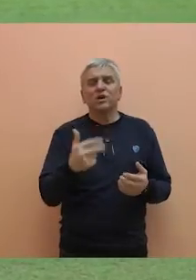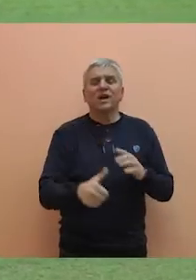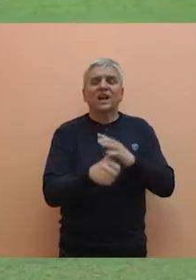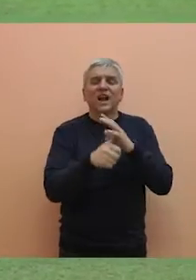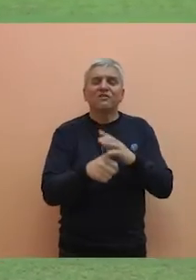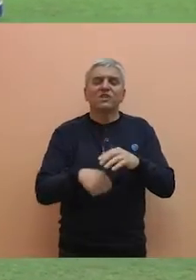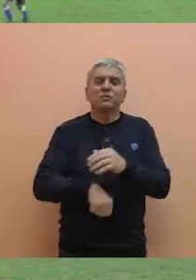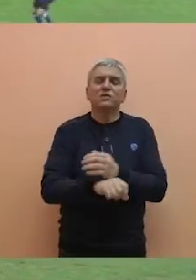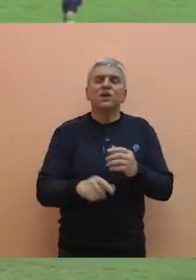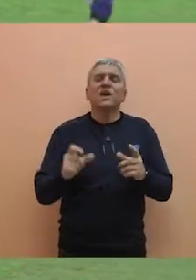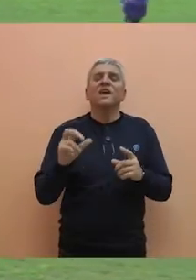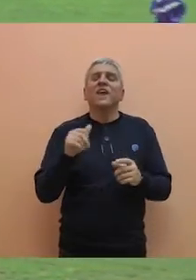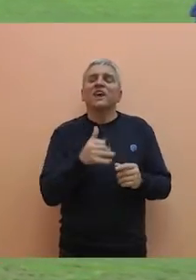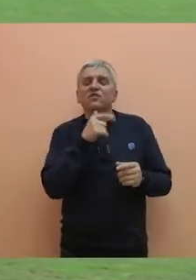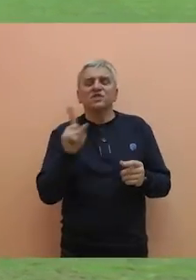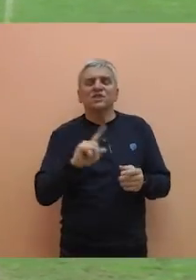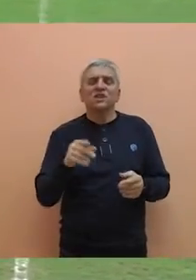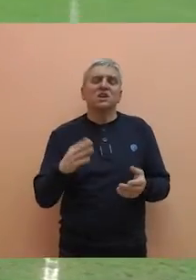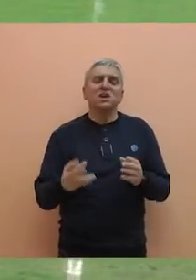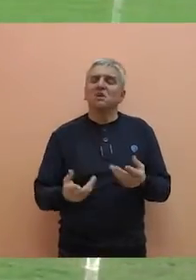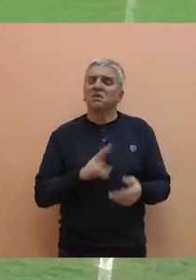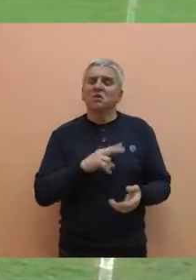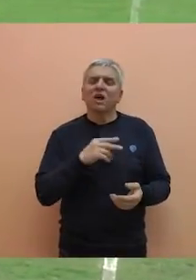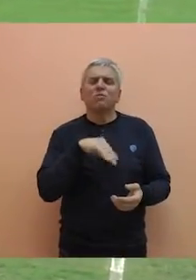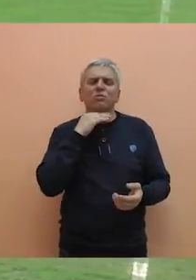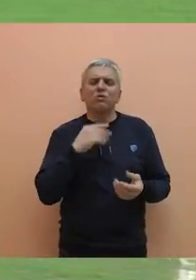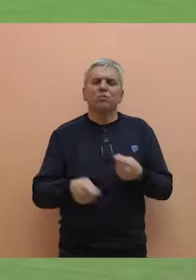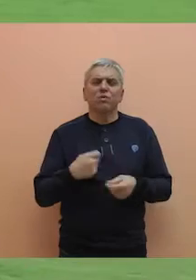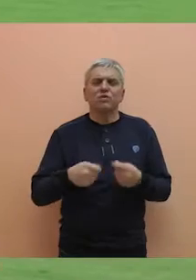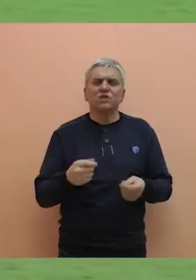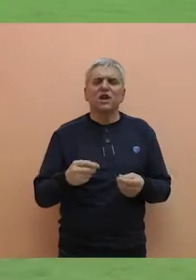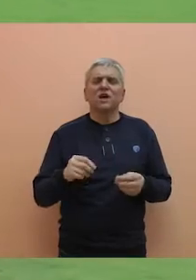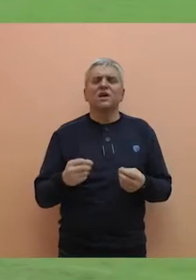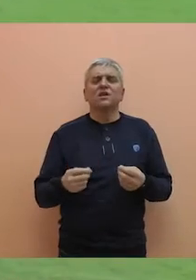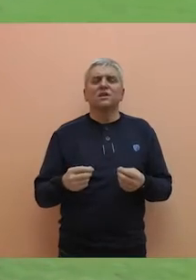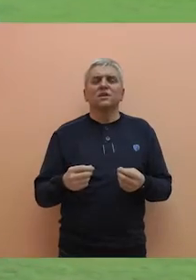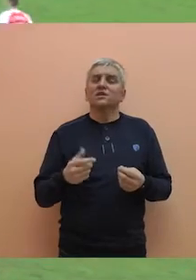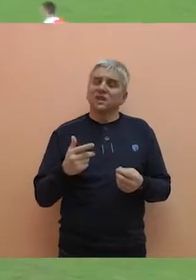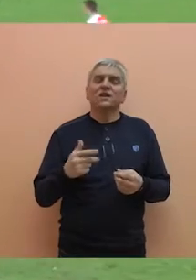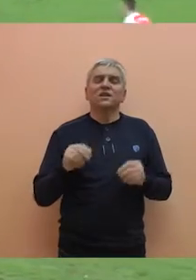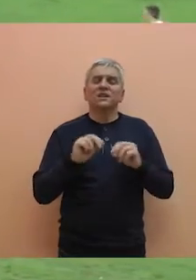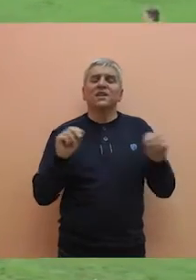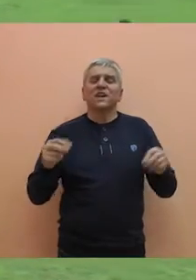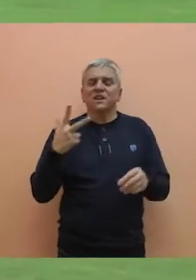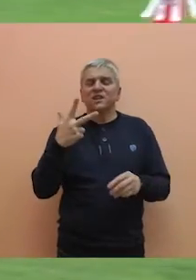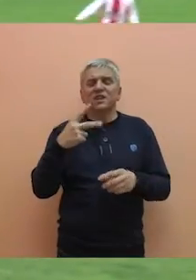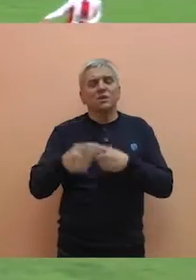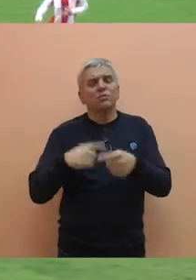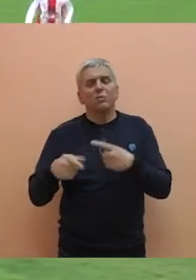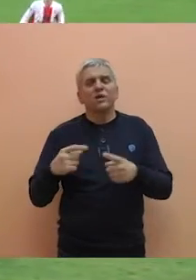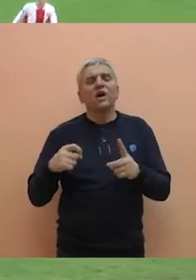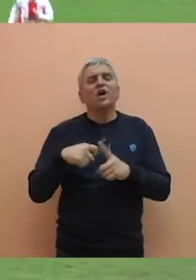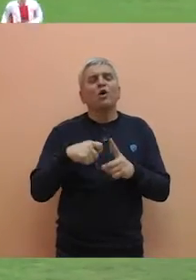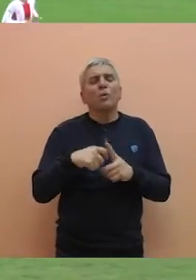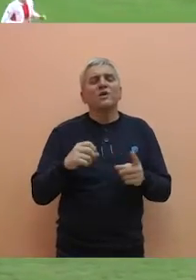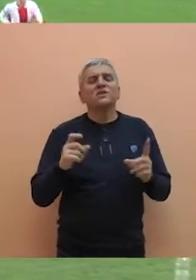predvođena glavnim arbitrom Jeknićem nije imala puno posla. Trener domaćih Novčić u drugom polovremenu izvršio je sve tri izmene i Vukosava,